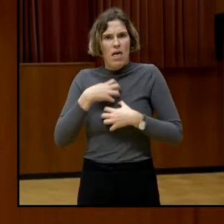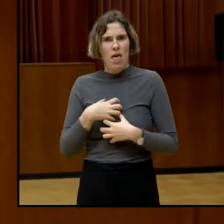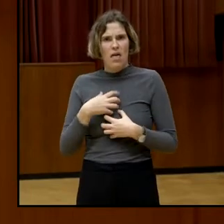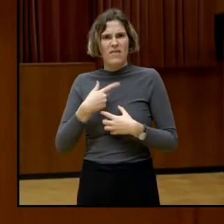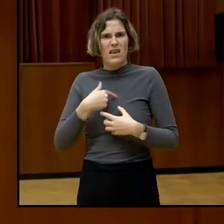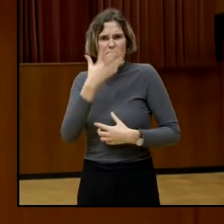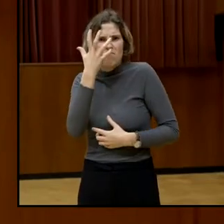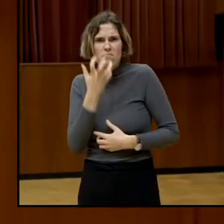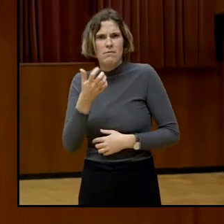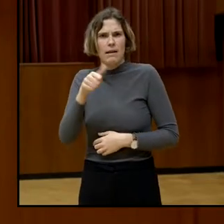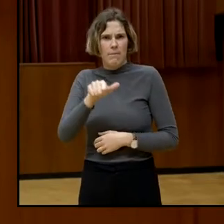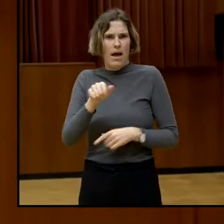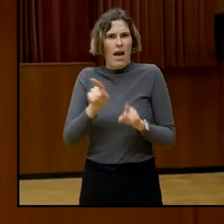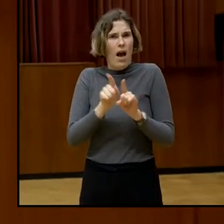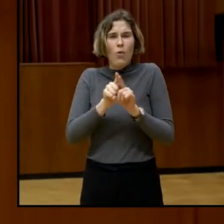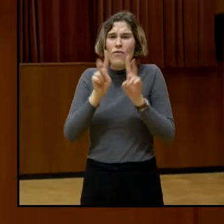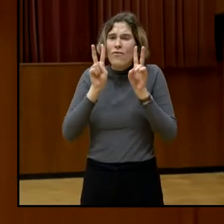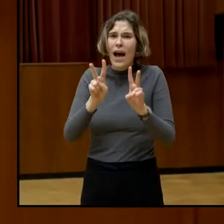verständlich und auch gut so.